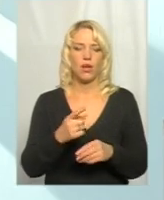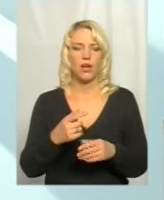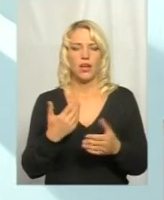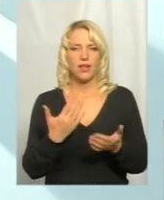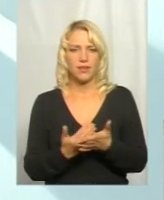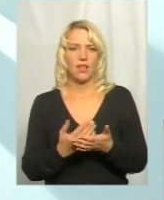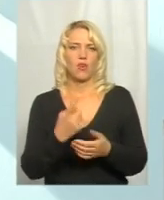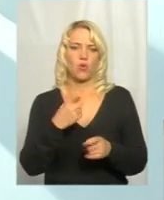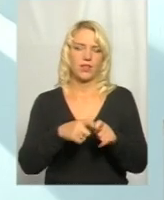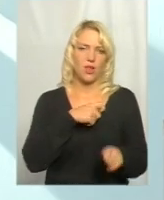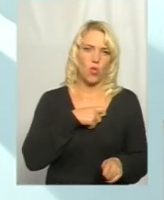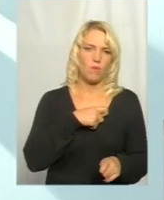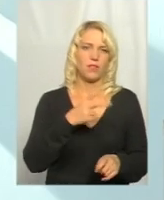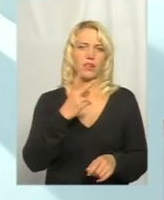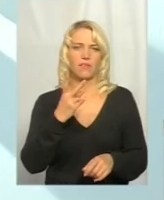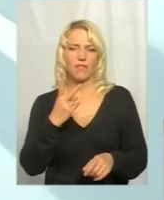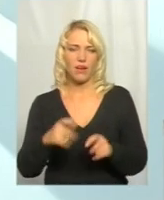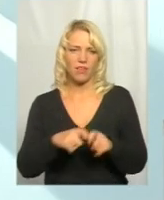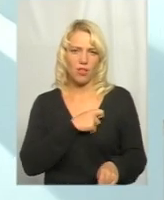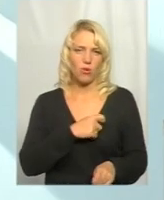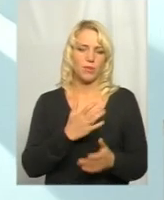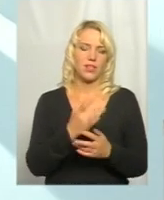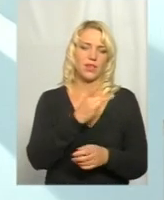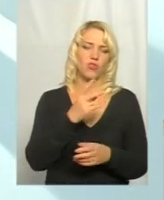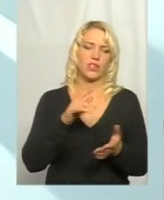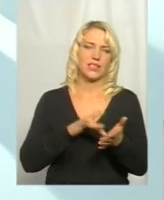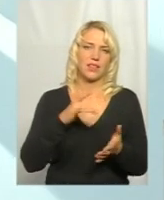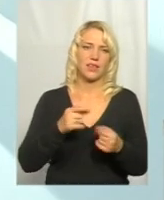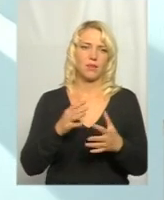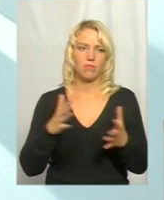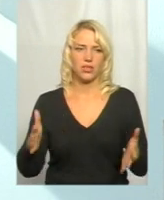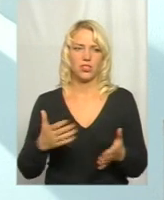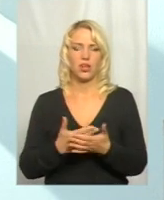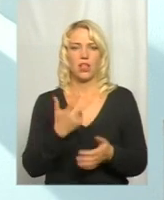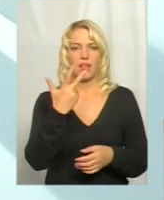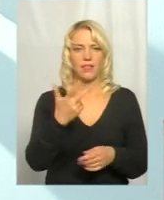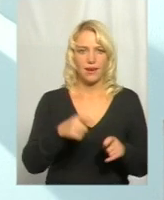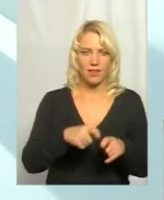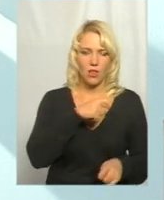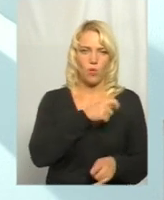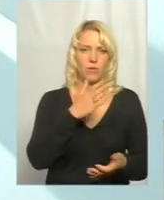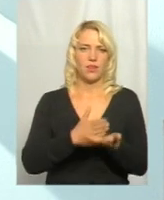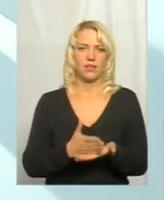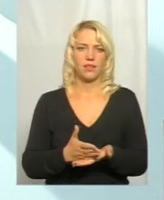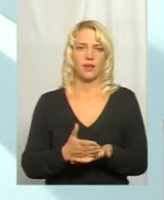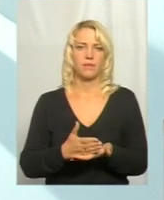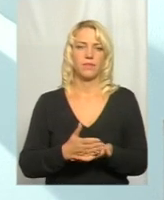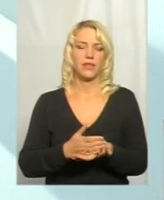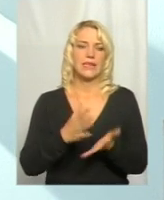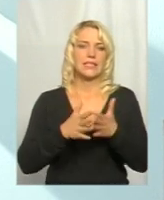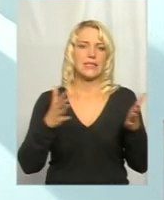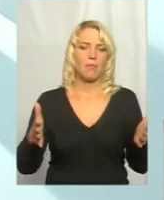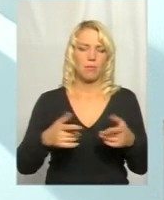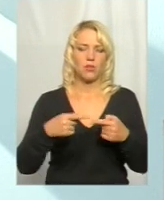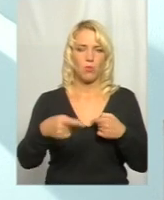кілометрів є районні центри, де і більше є. У Двіньківці, наприклад, 3 кілометра. Саме більше